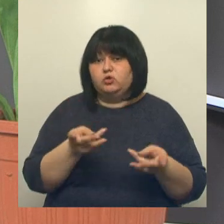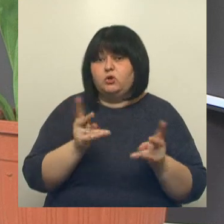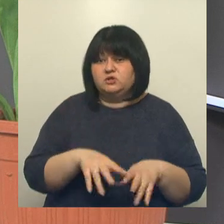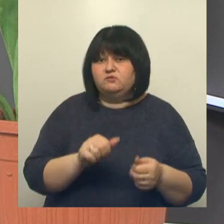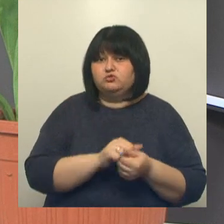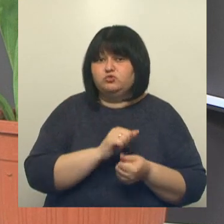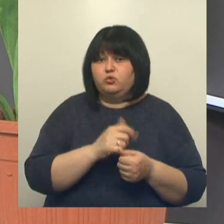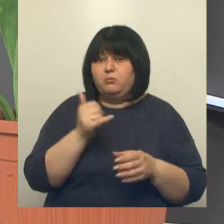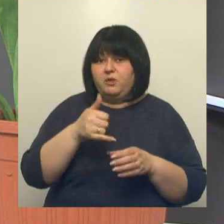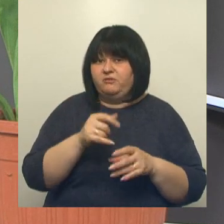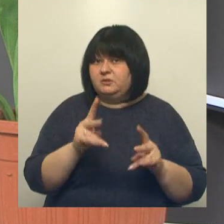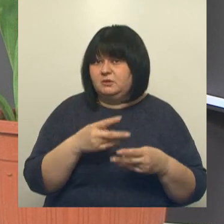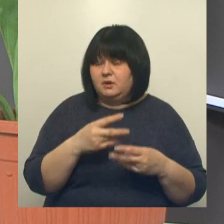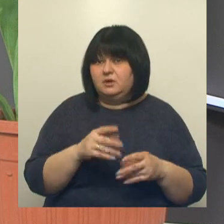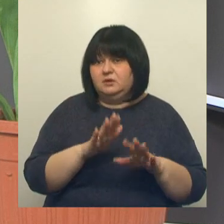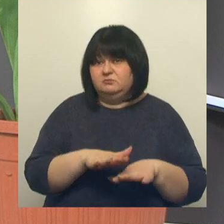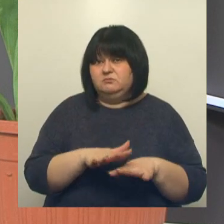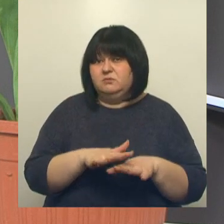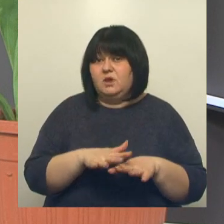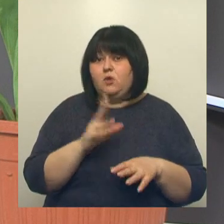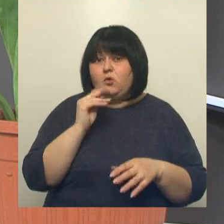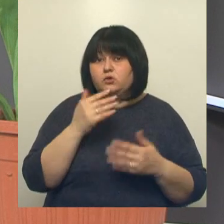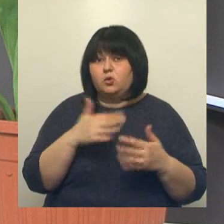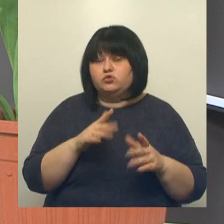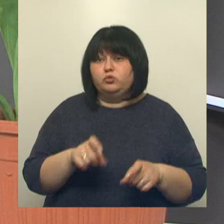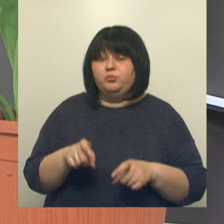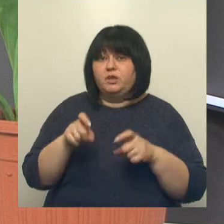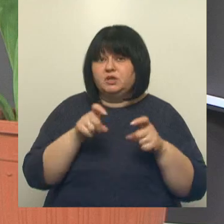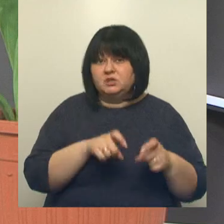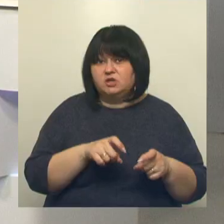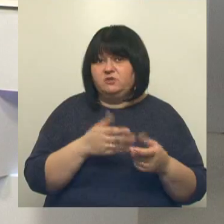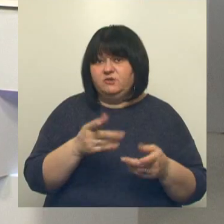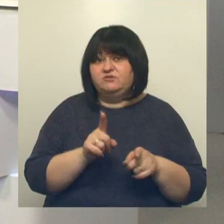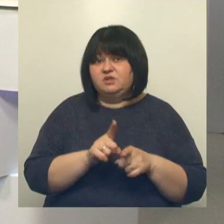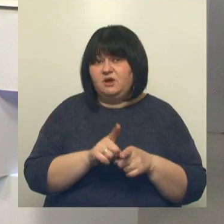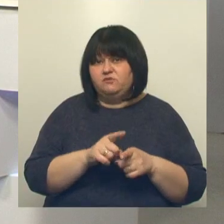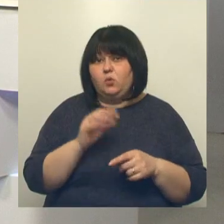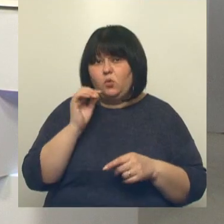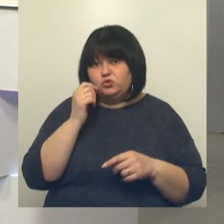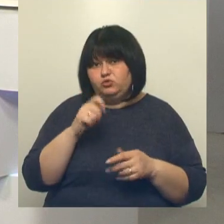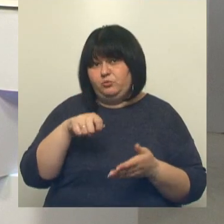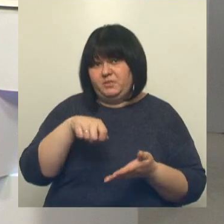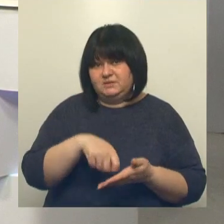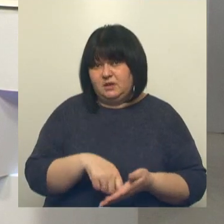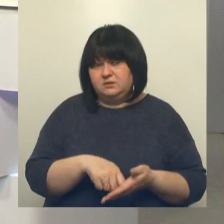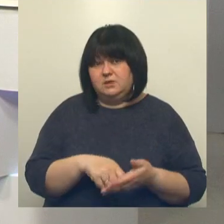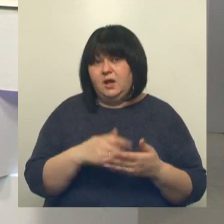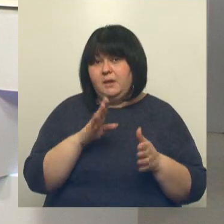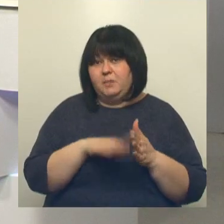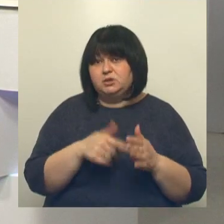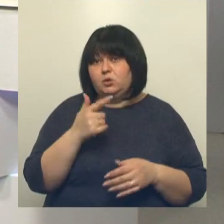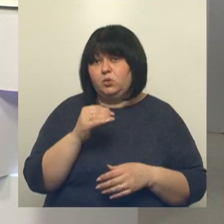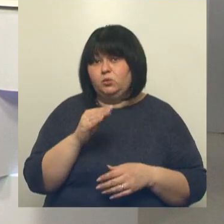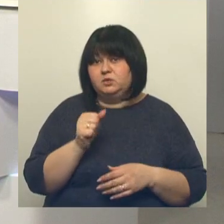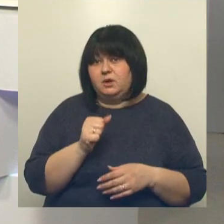грунте. Он так дальше будет там пребывать. Но потом, когда вы будете пересаживать, вы уже все равно его осенью посадите. Уже без грунта. Вопрос